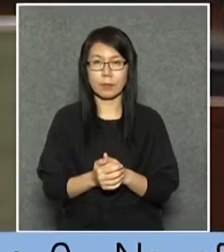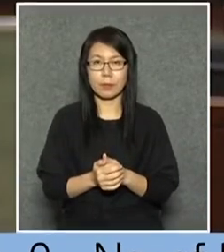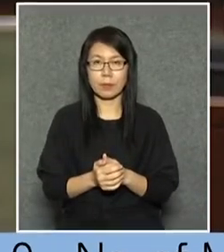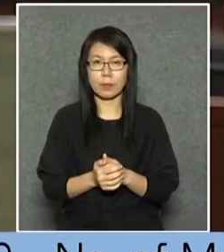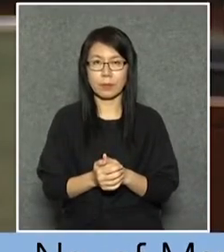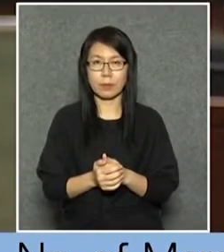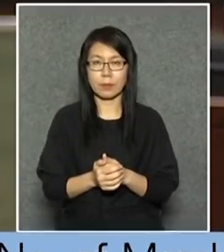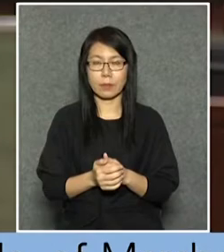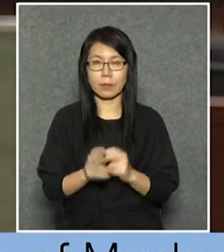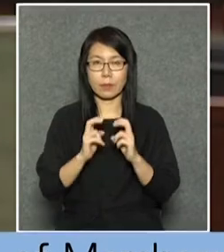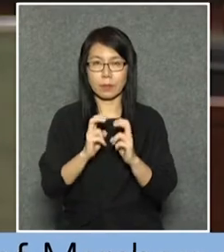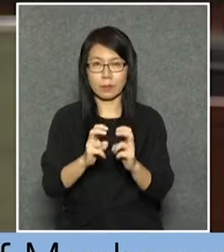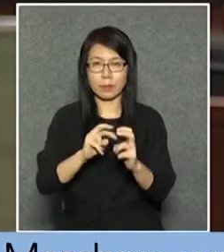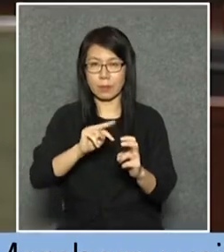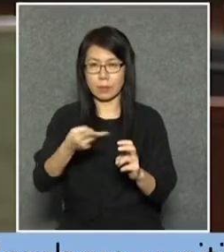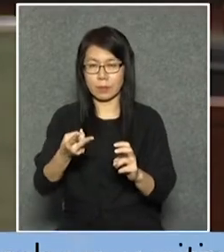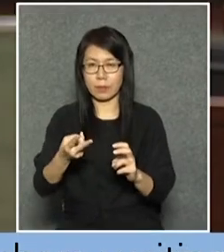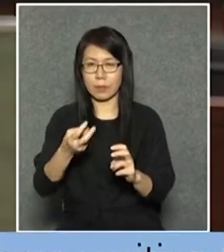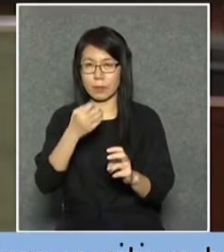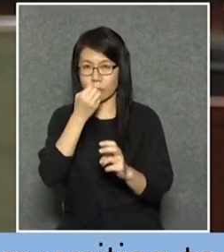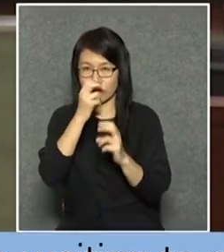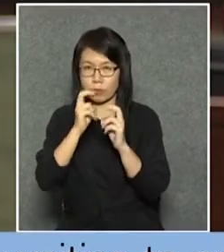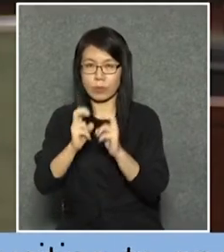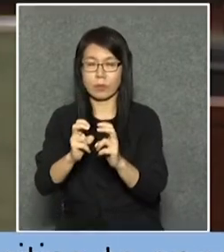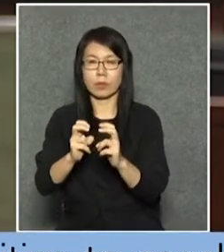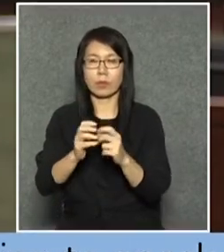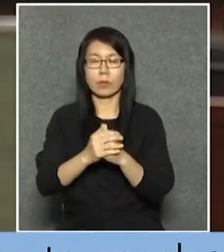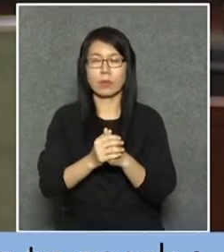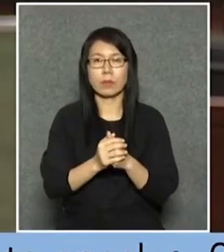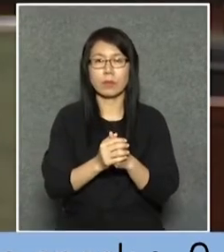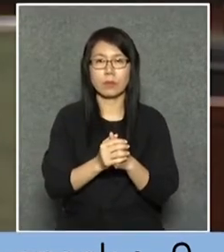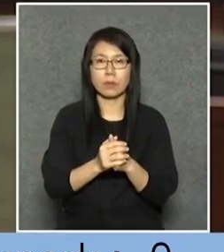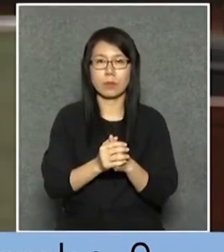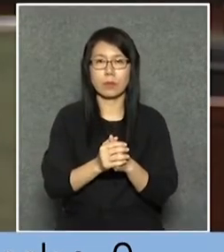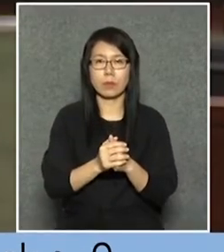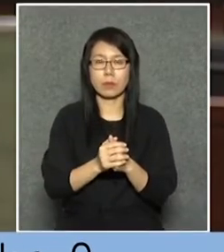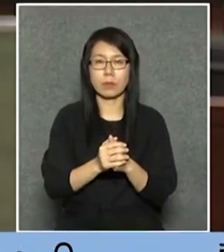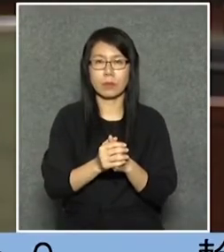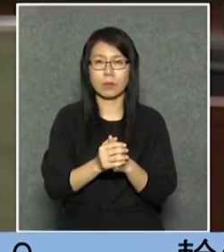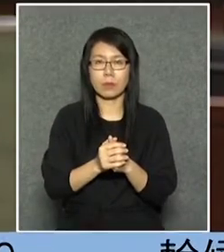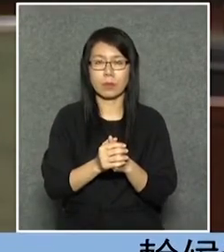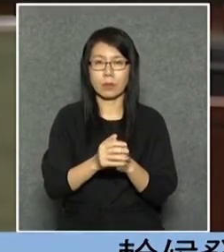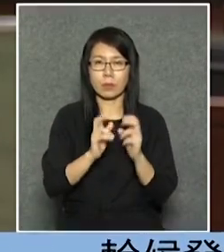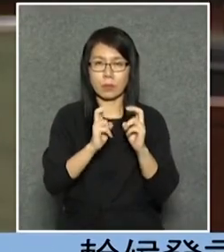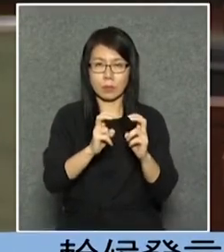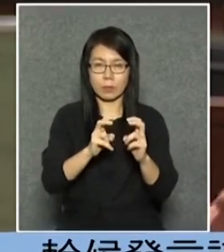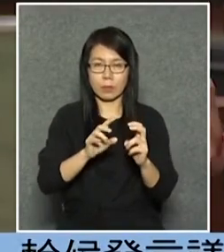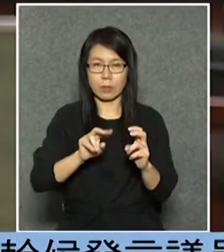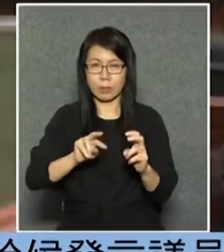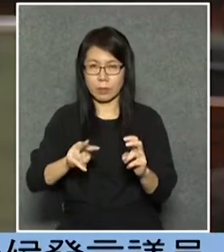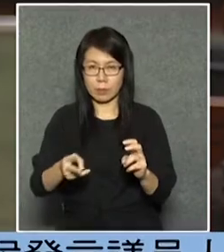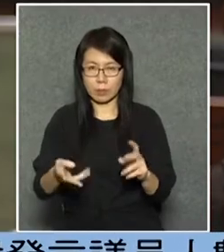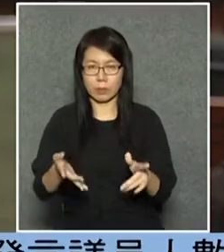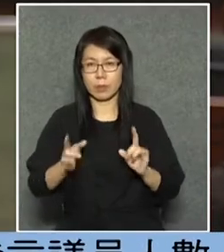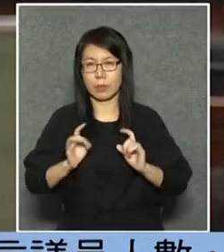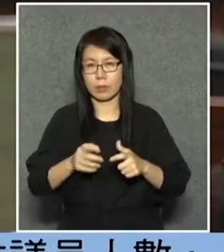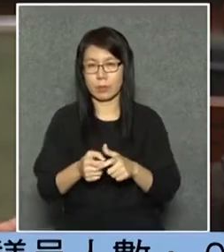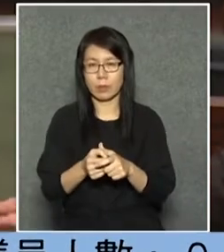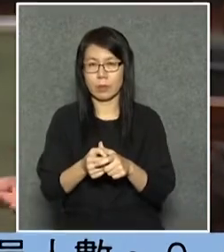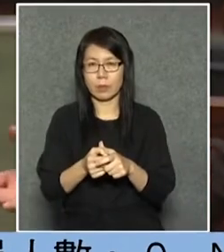這個地鐵變港鐵是由地鐵私有化然後去吃了那間